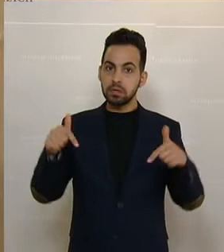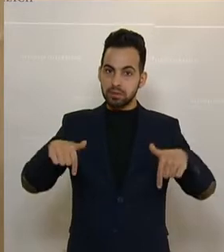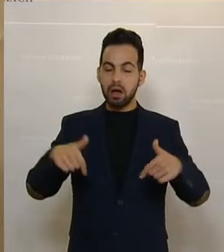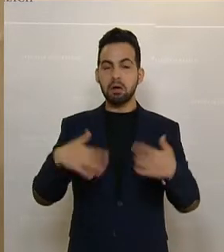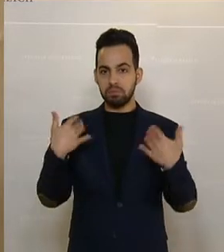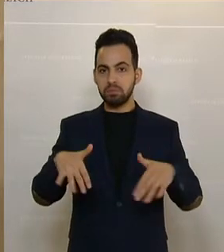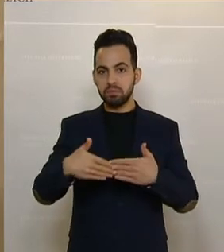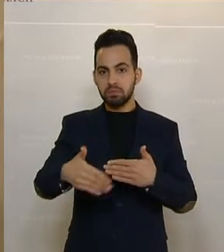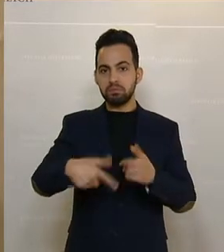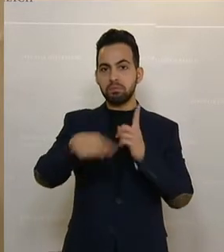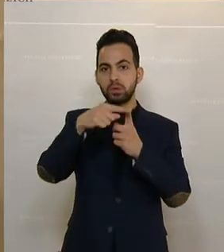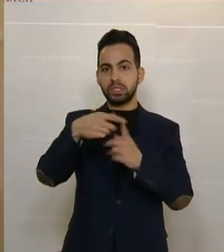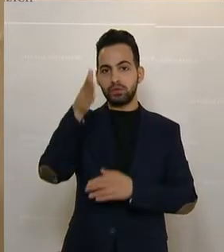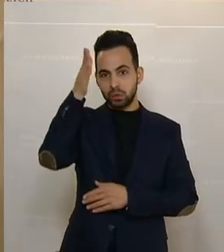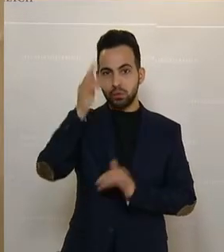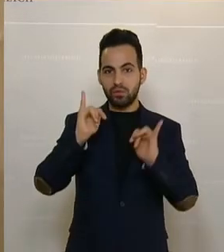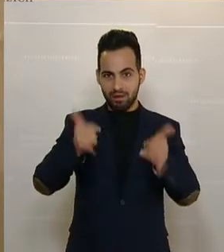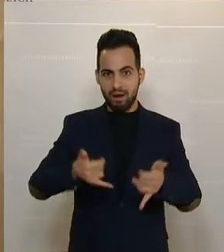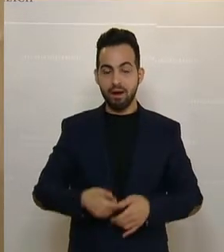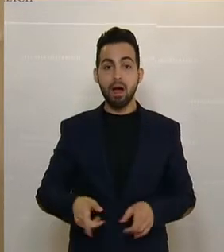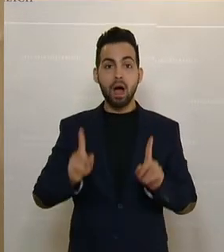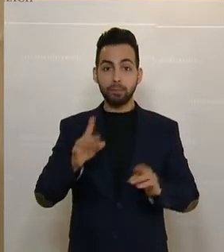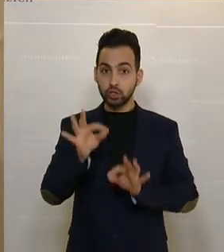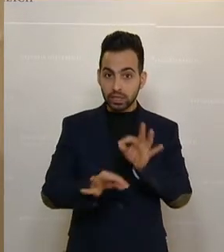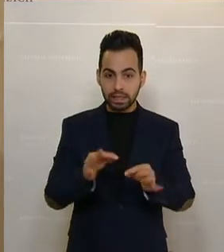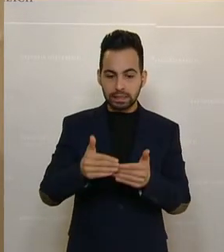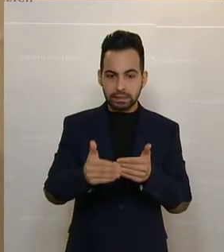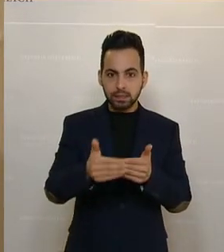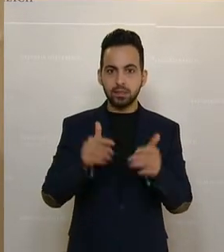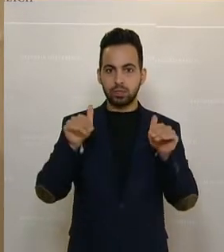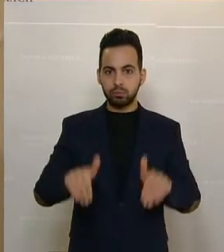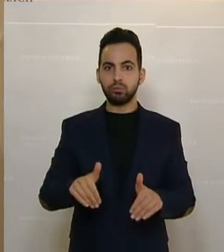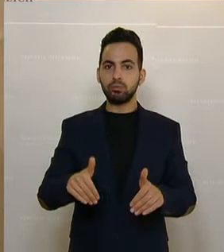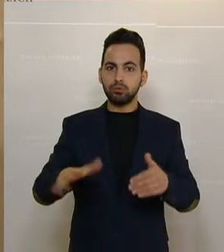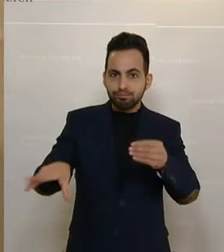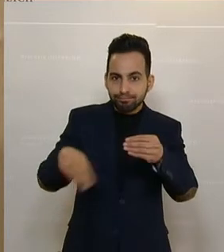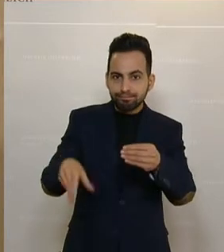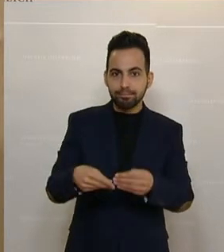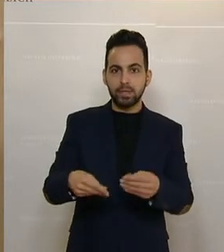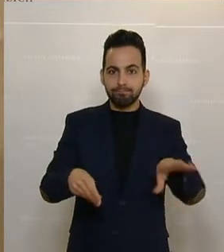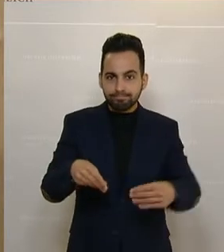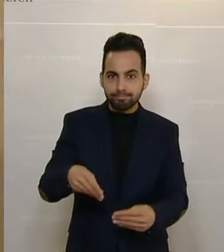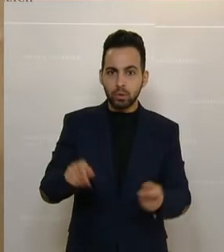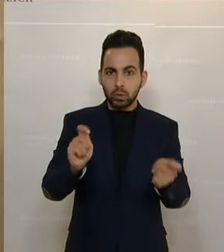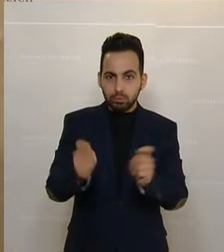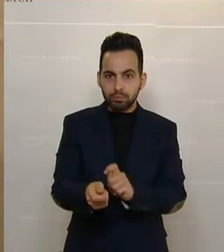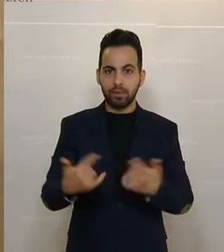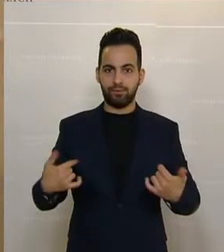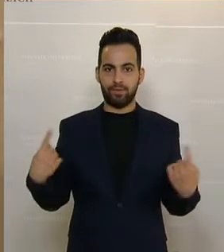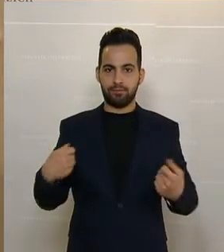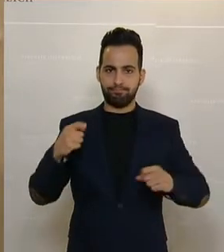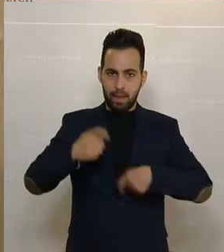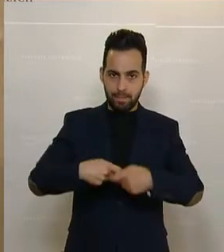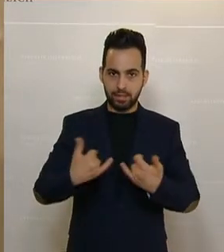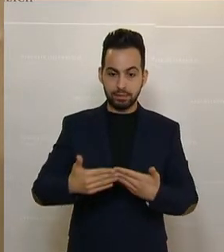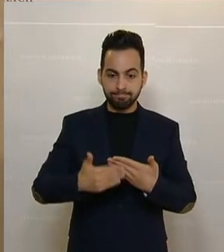rosige Zukunft, würde ich sagen. Aber die Strategie müssen wir jetzt entsprechend beifügen und da sind wir am Arbeiten, die